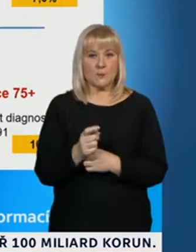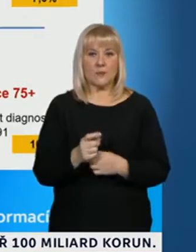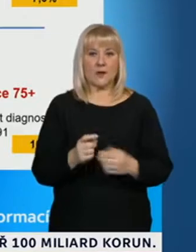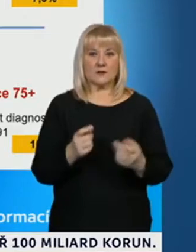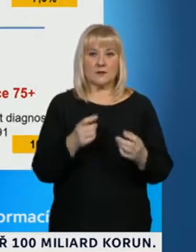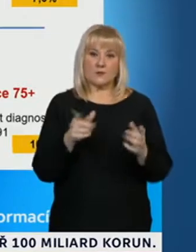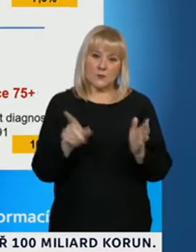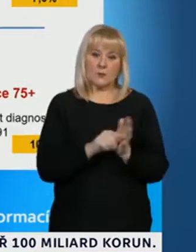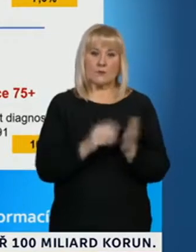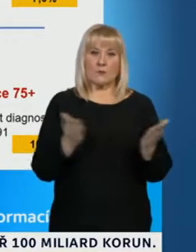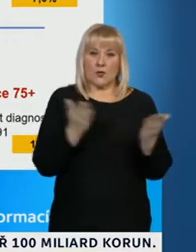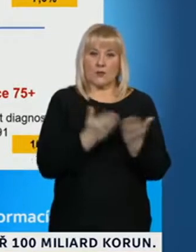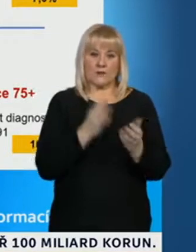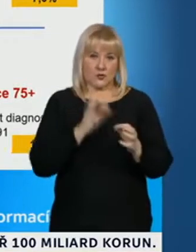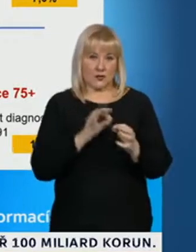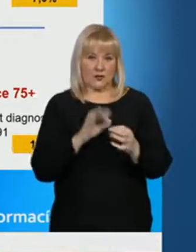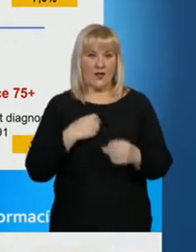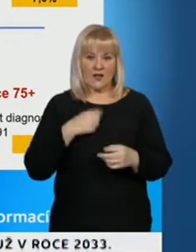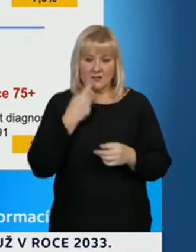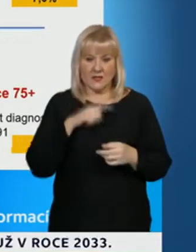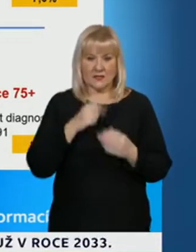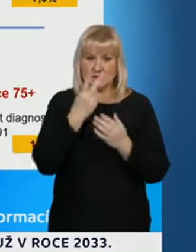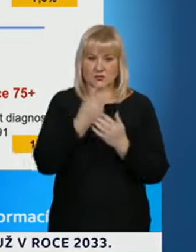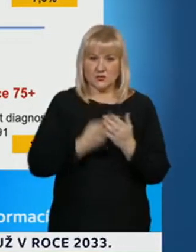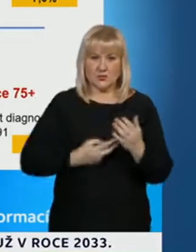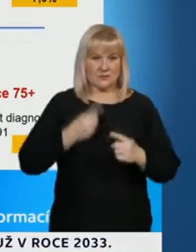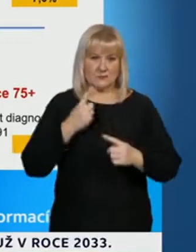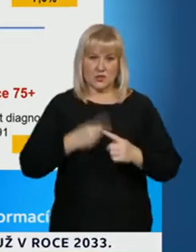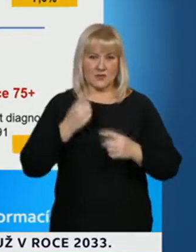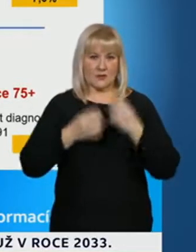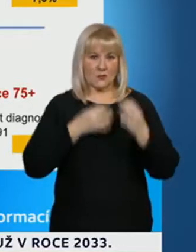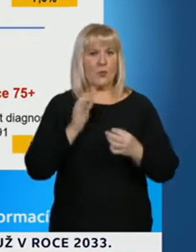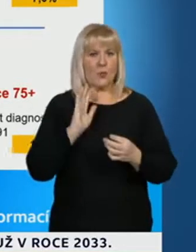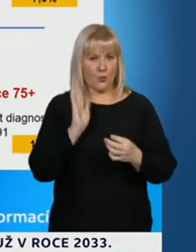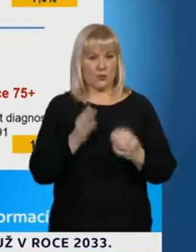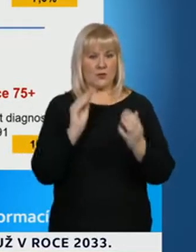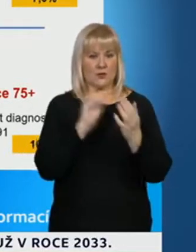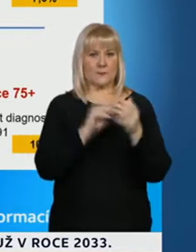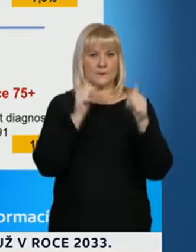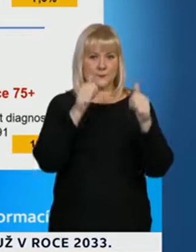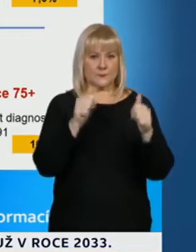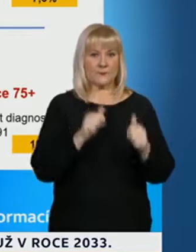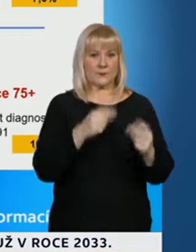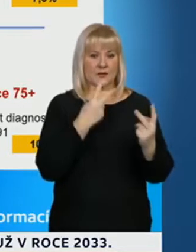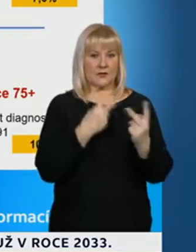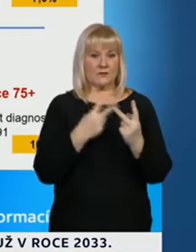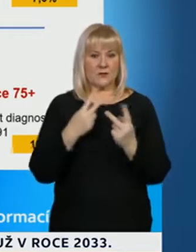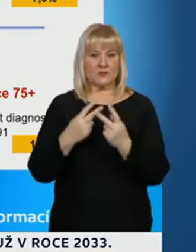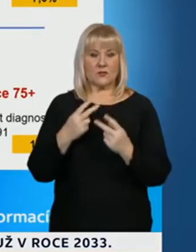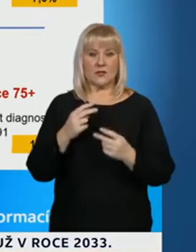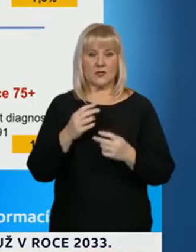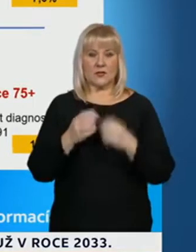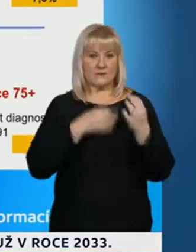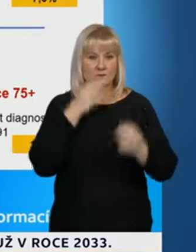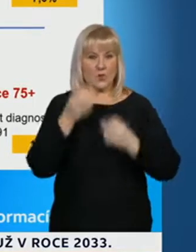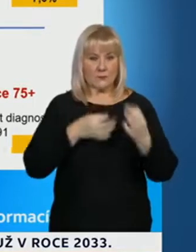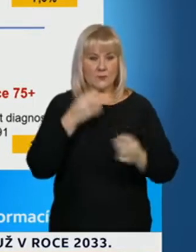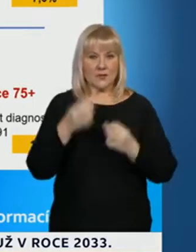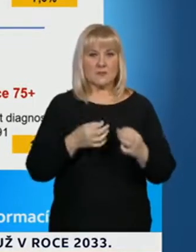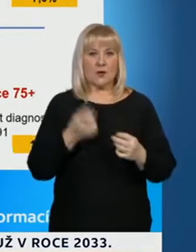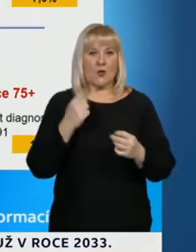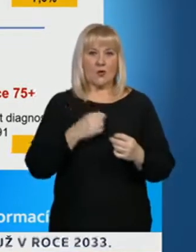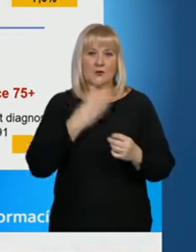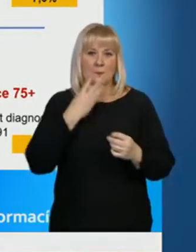jednotlivá čísla do detailů, bude to byslet na internetu, na těch stránkách takzvaného psa budou vyvěšeny masivní